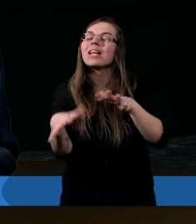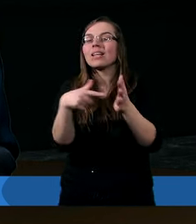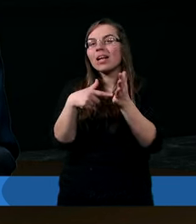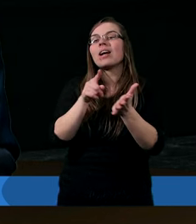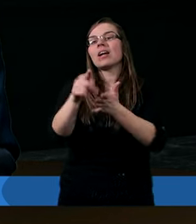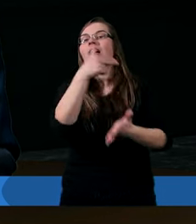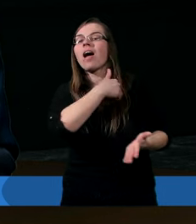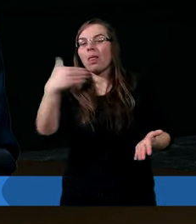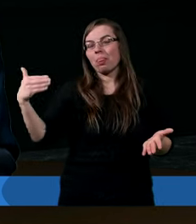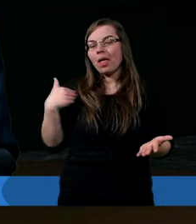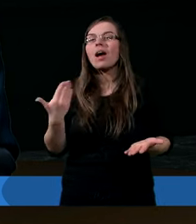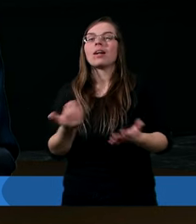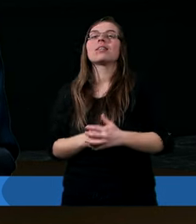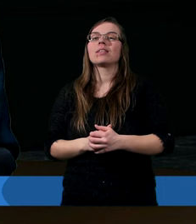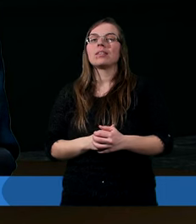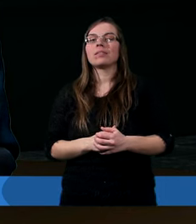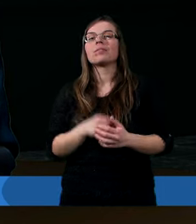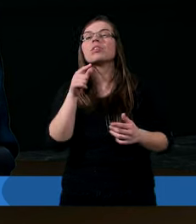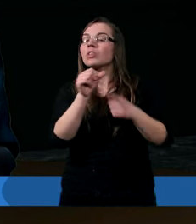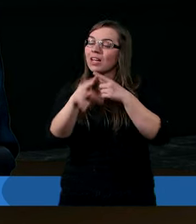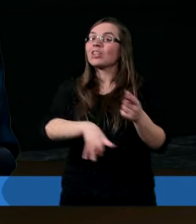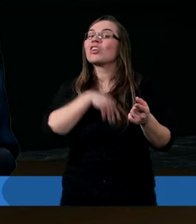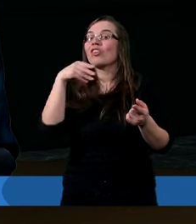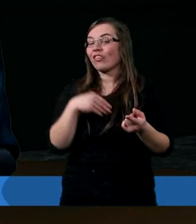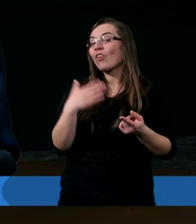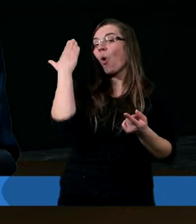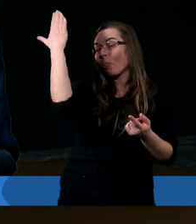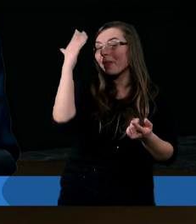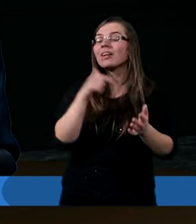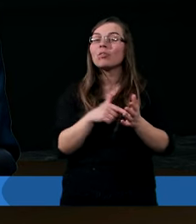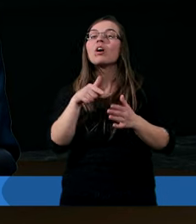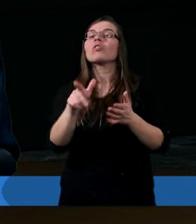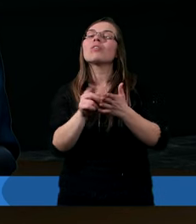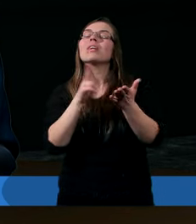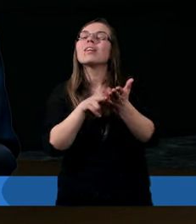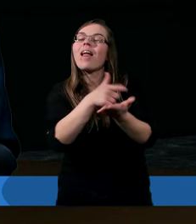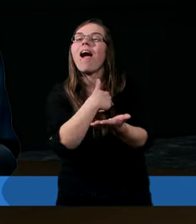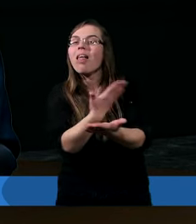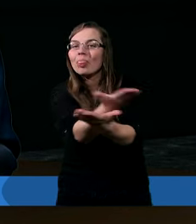niebie, a to jest konkretny proces. Jest w świątyni, która temu właśnie służy.